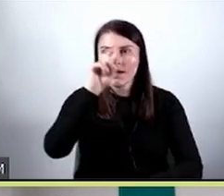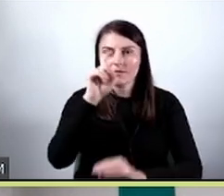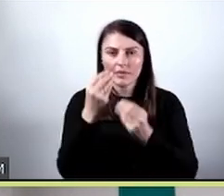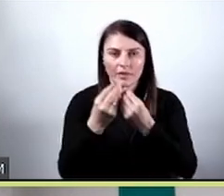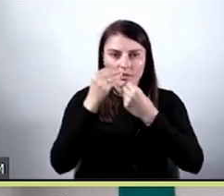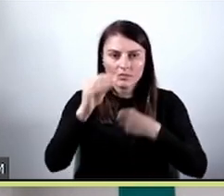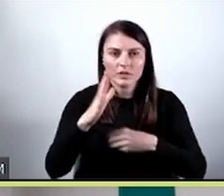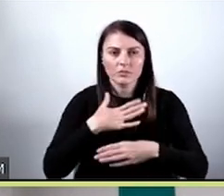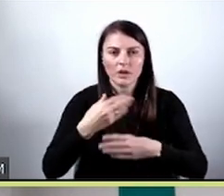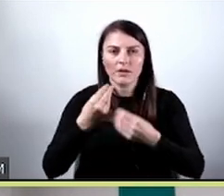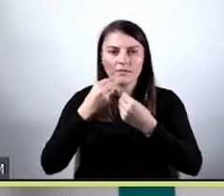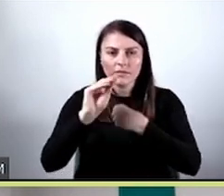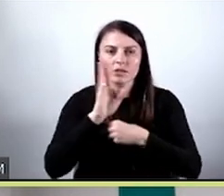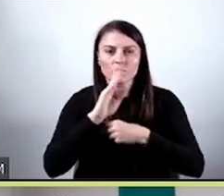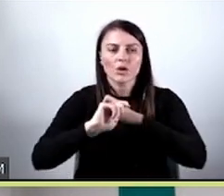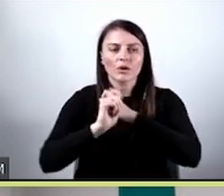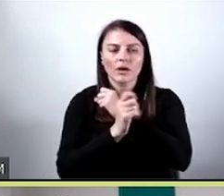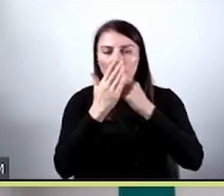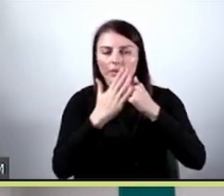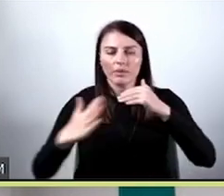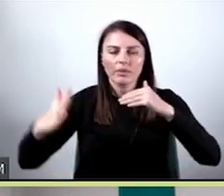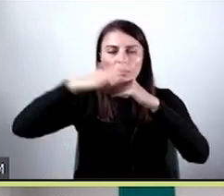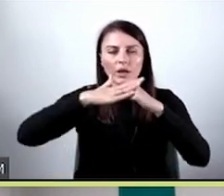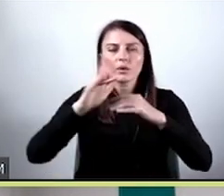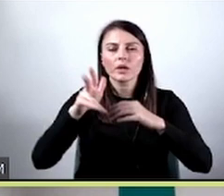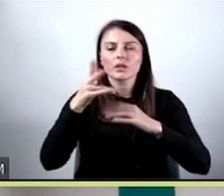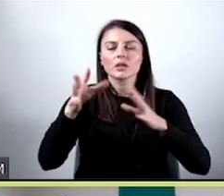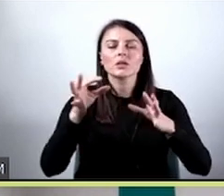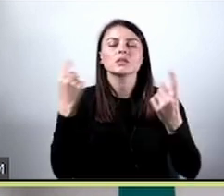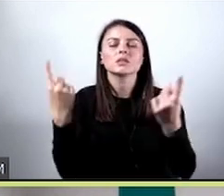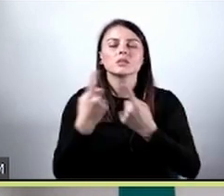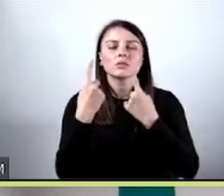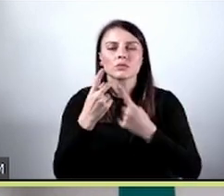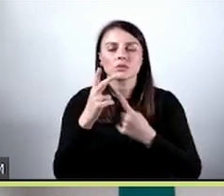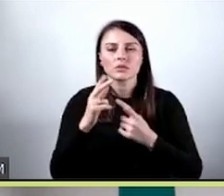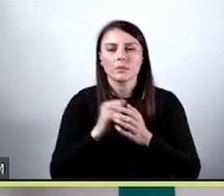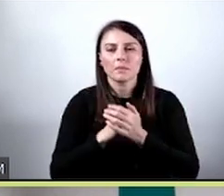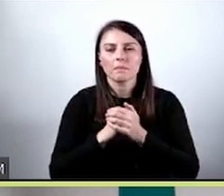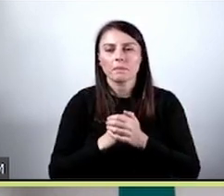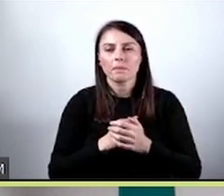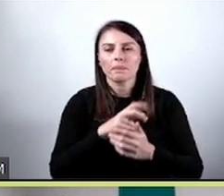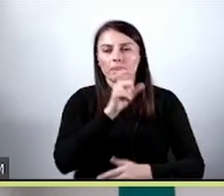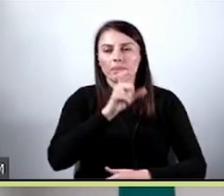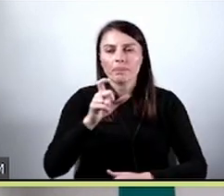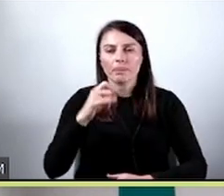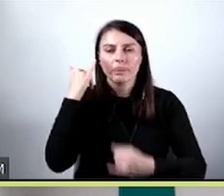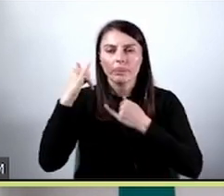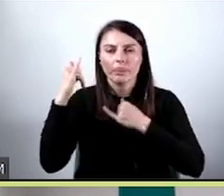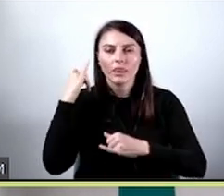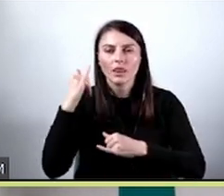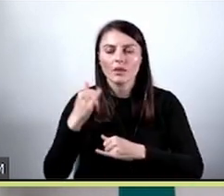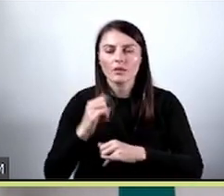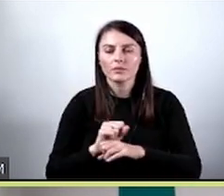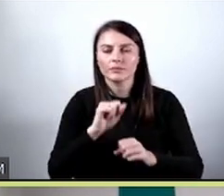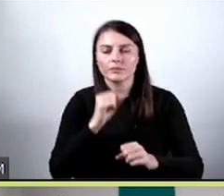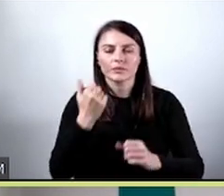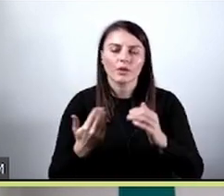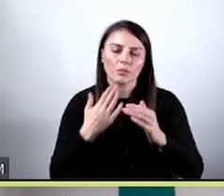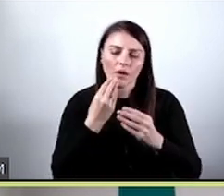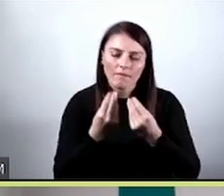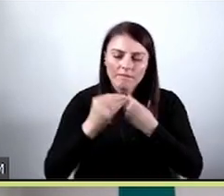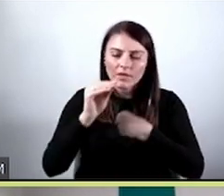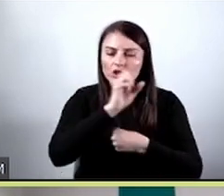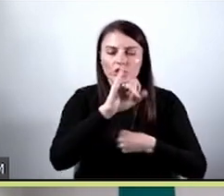jakby większa kara nakładana na sytuację, gdy poszczególne błędy są znacznie wyższe niż pozostałe.